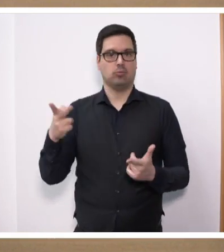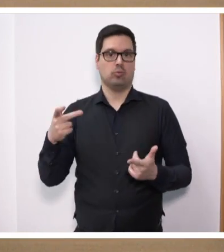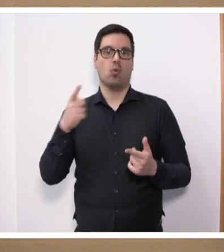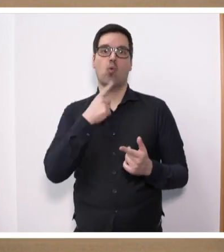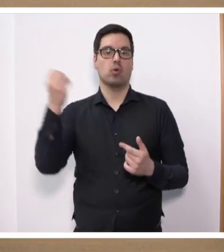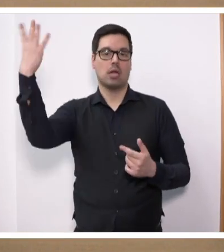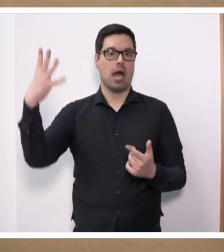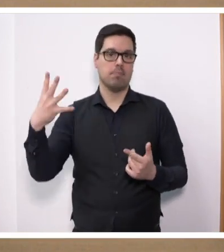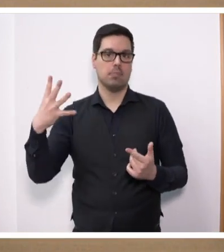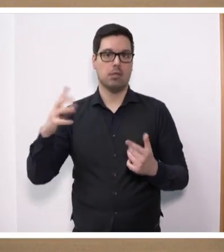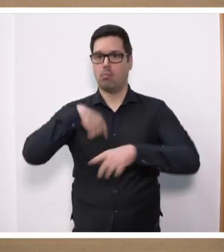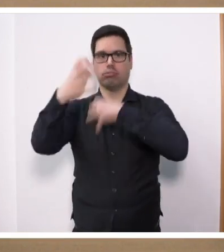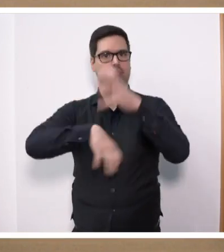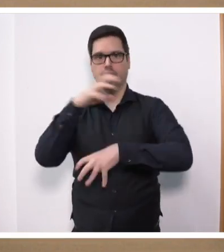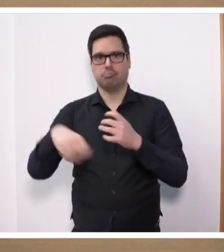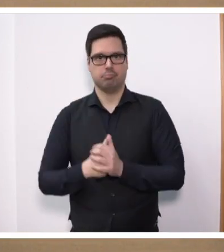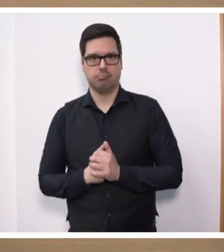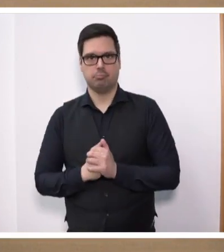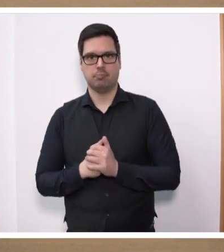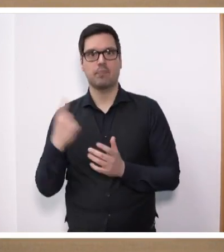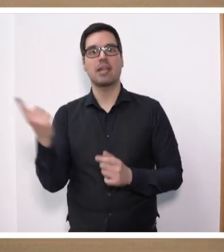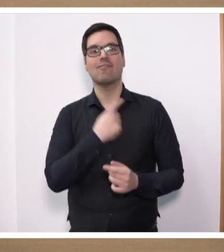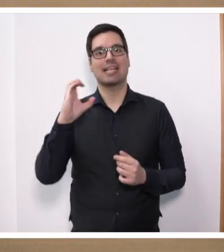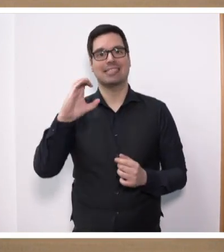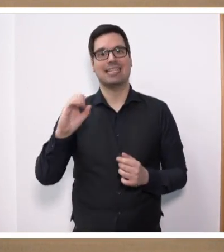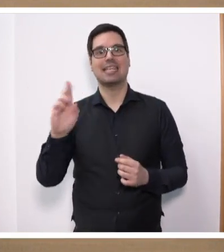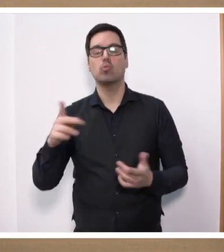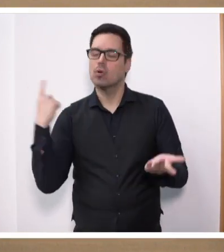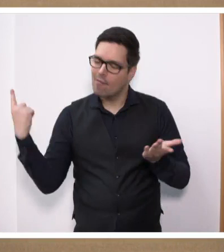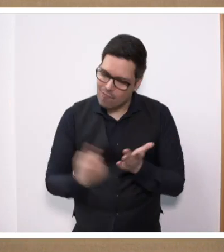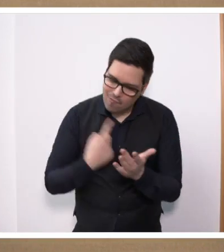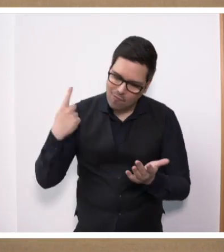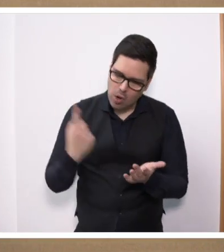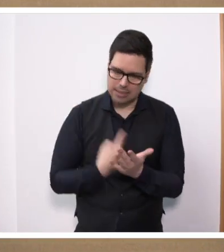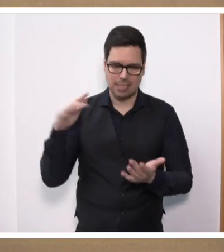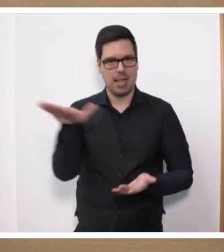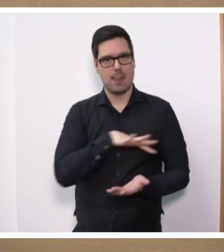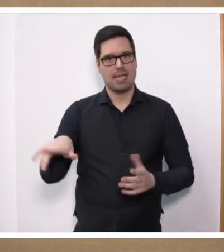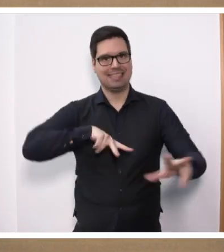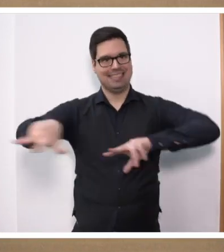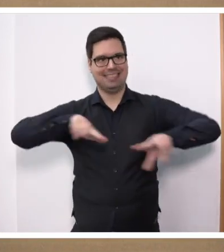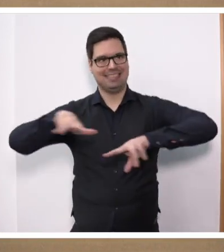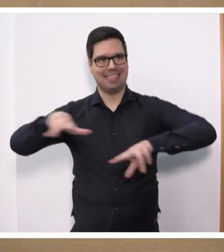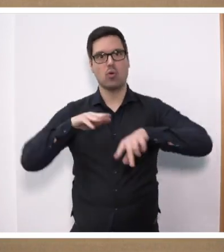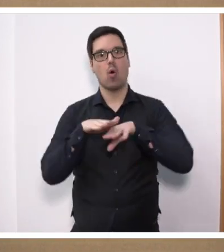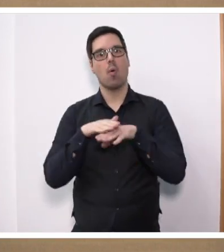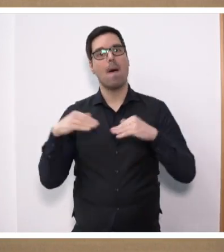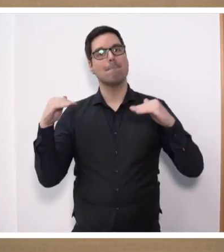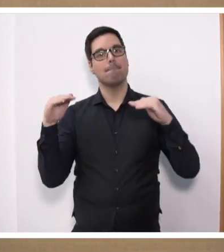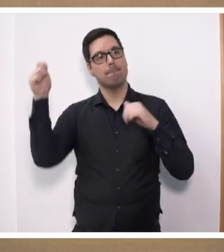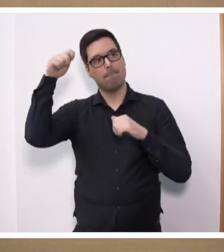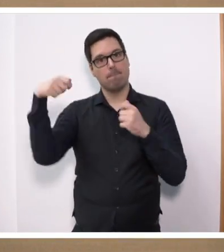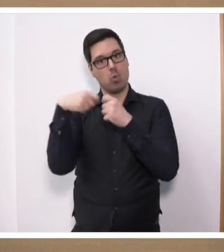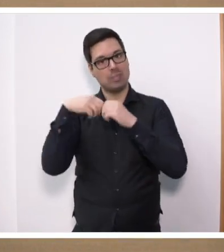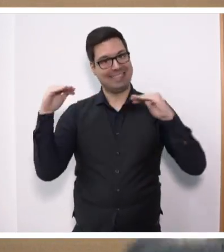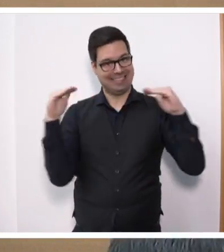werfen das alles über Bord. Wir als CDU fordern Sie als Landesregierung deshalb auf, sich auf Bundesebene nachdrücklich